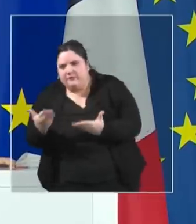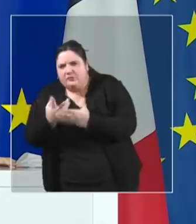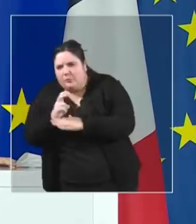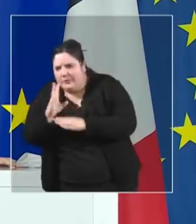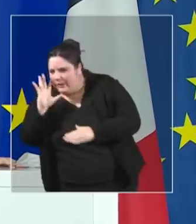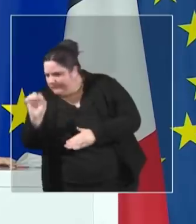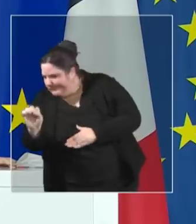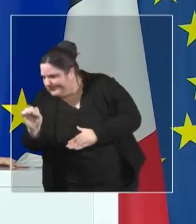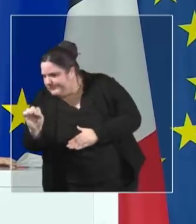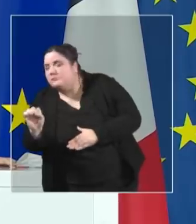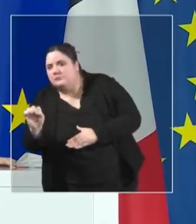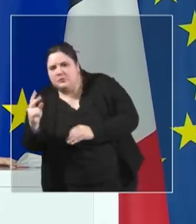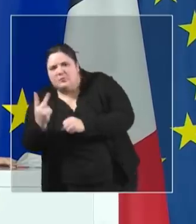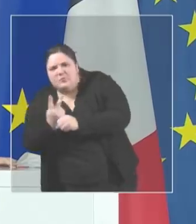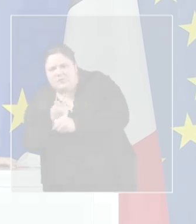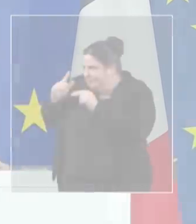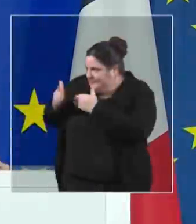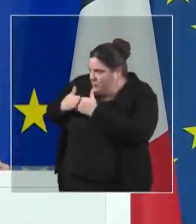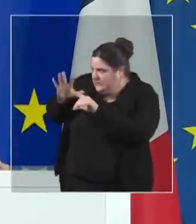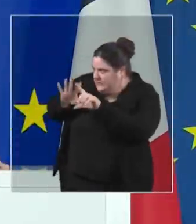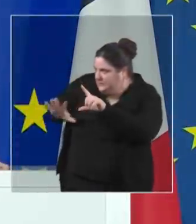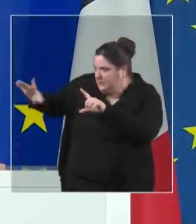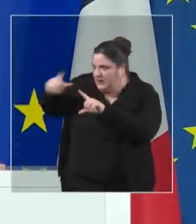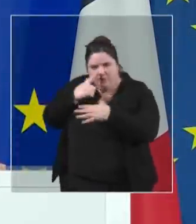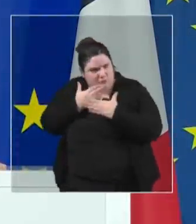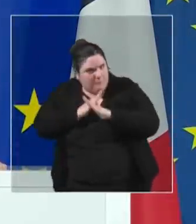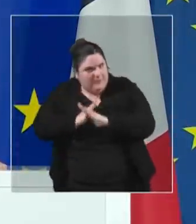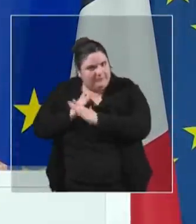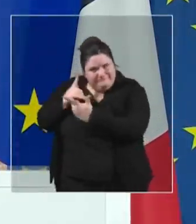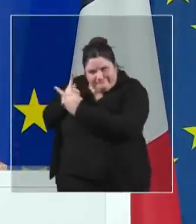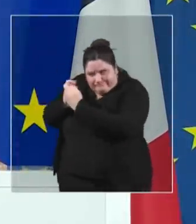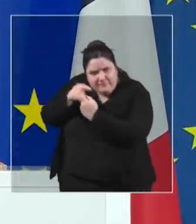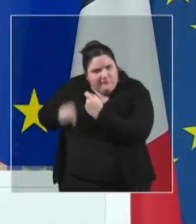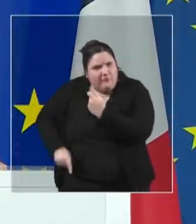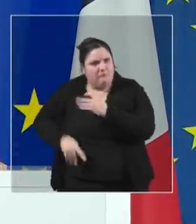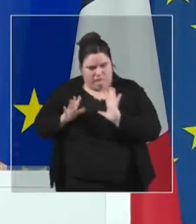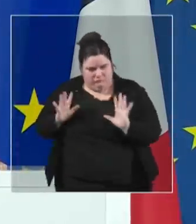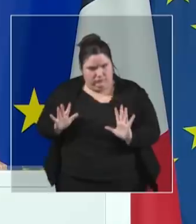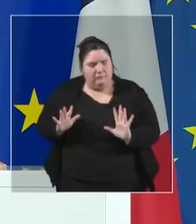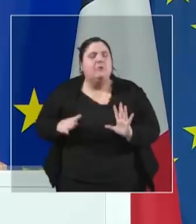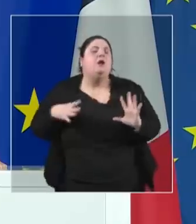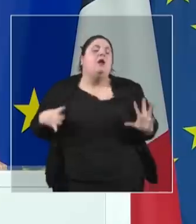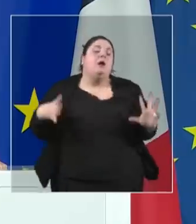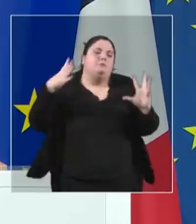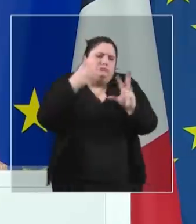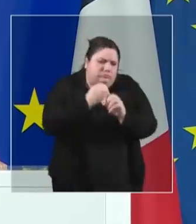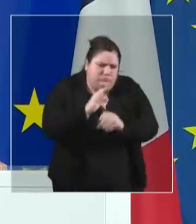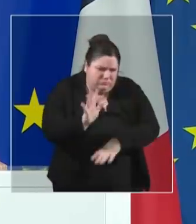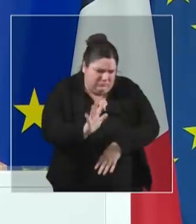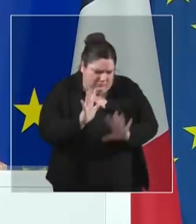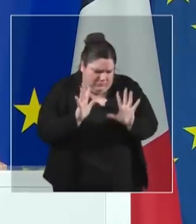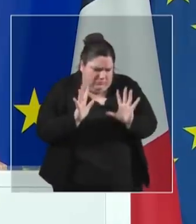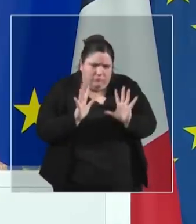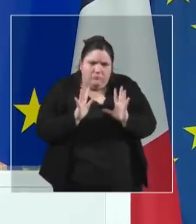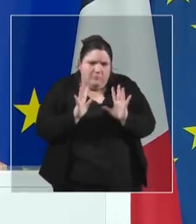collectifs, nos orientations, nos ambitions. Sans être exhaustif, je veux ici citer deux espaces géographiques qui